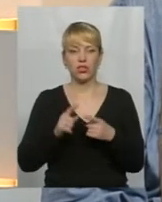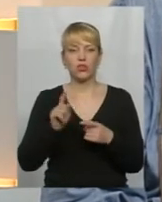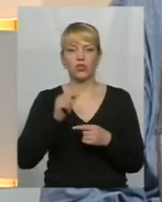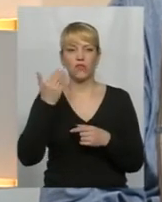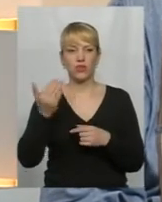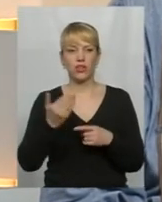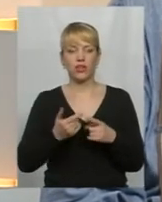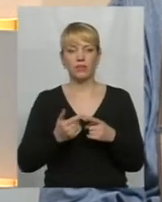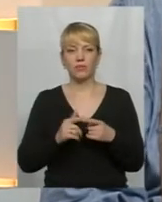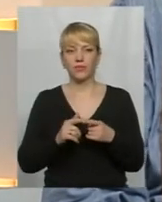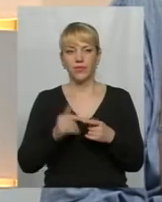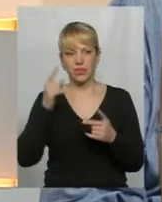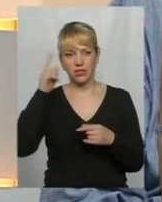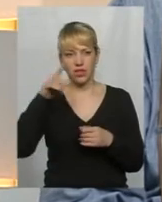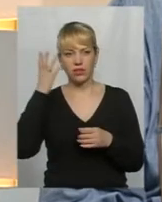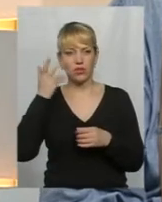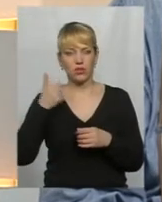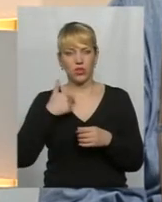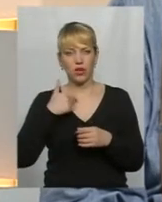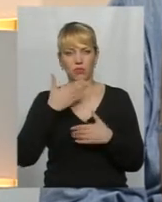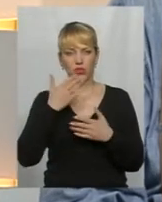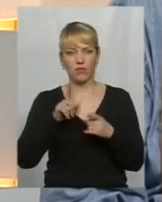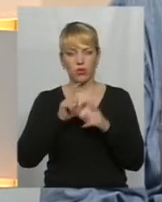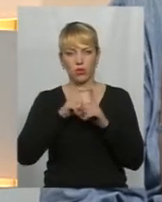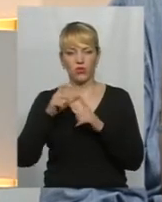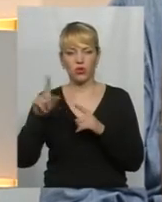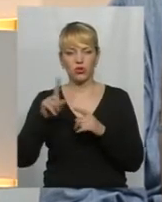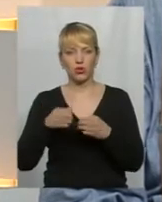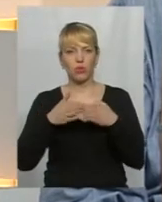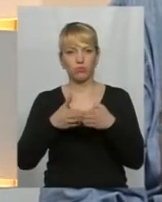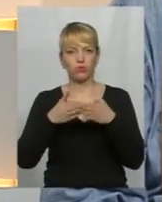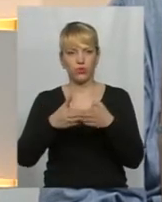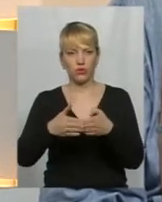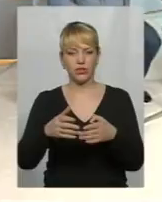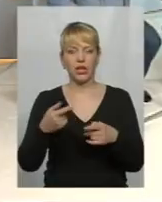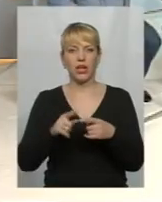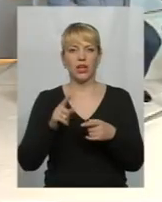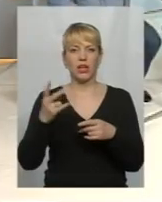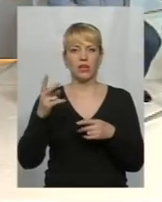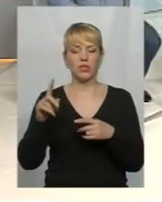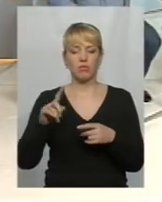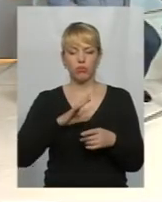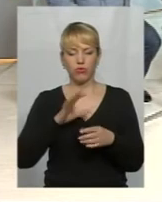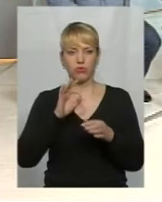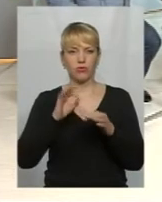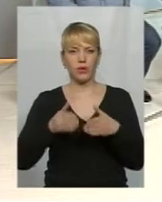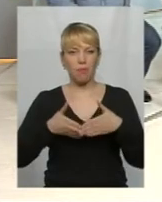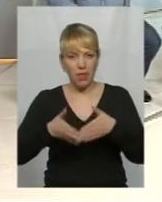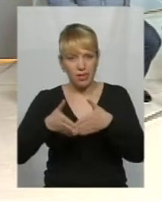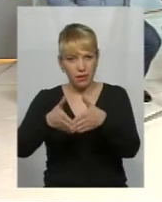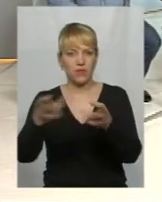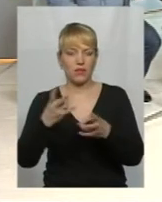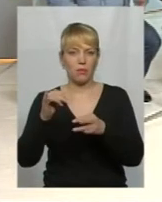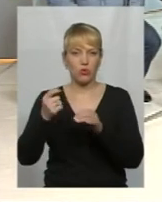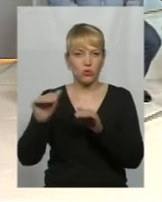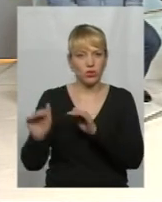розхитують човен. Знаєте, коли я десь читав таку фразу, для того, щоб човен плив, коли немовесело його розхитують, для того, щоб він плив. Розумієте?